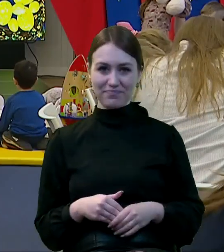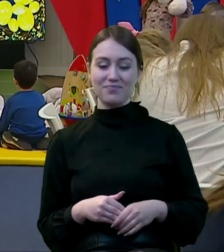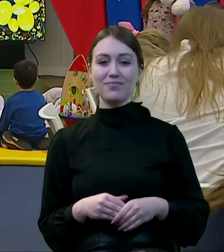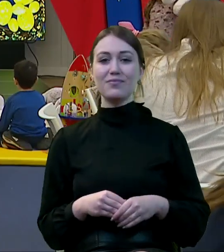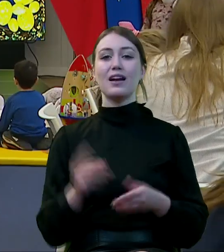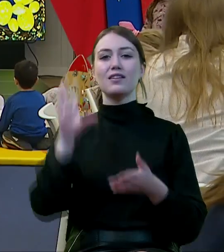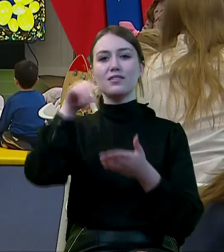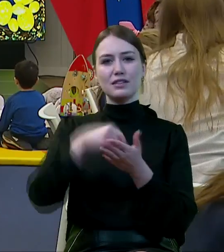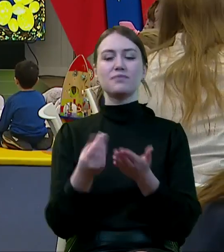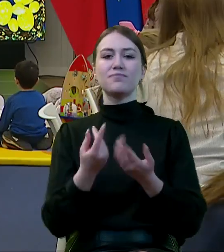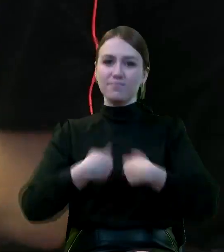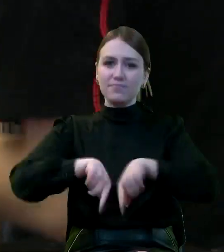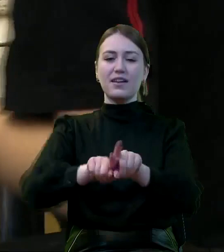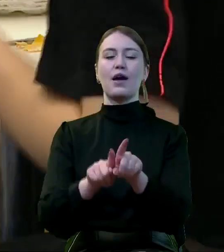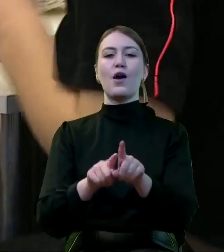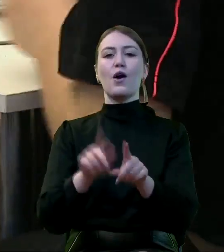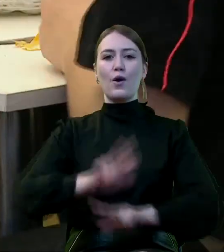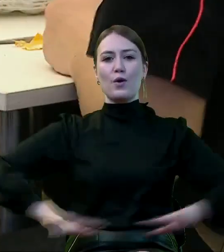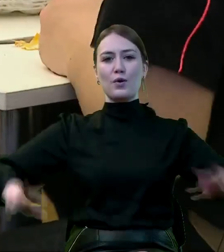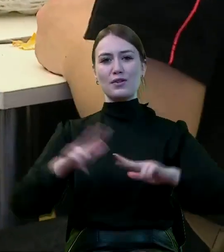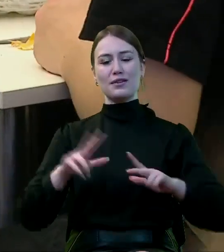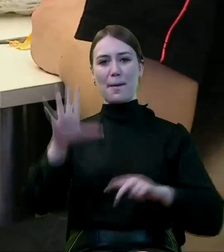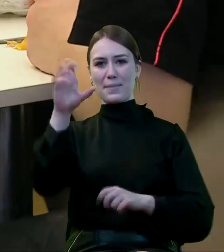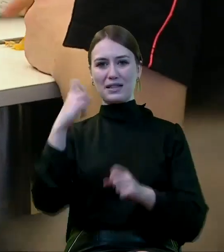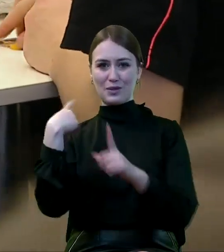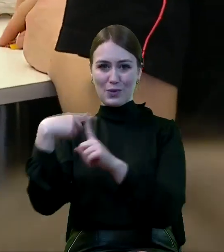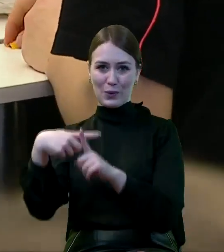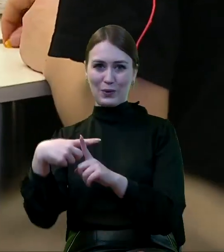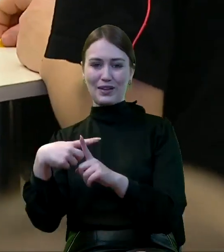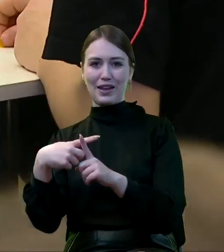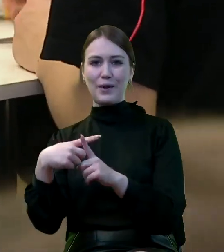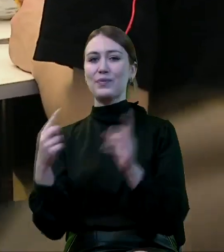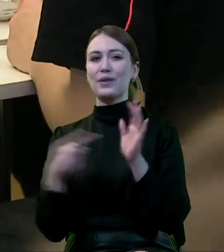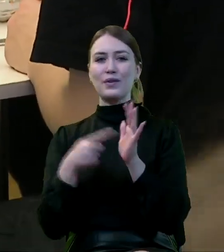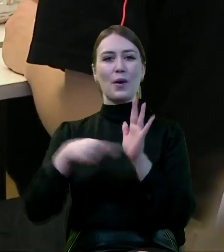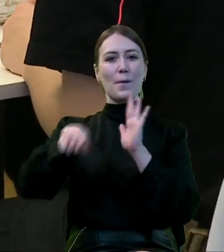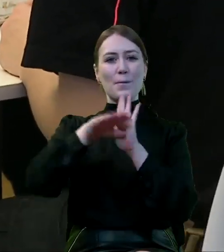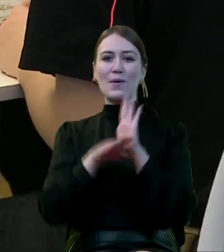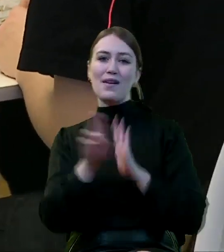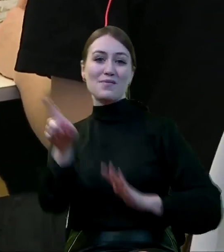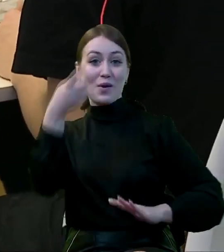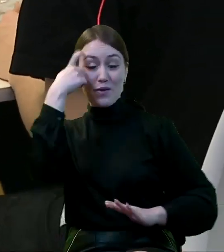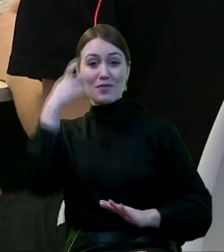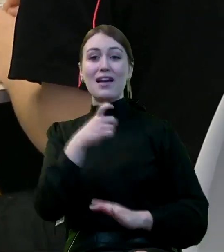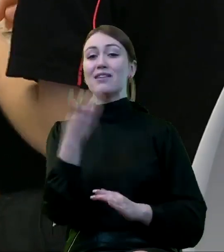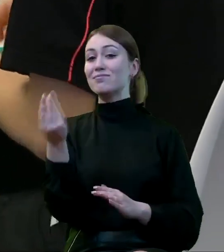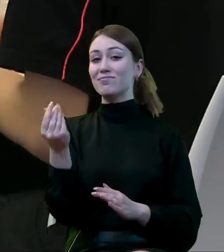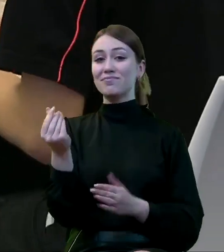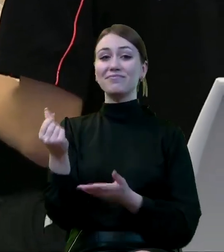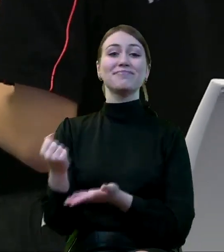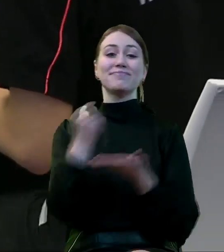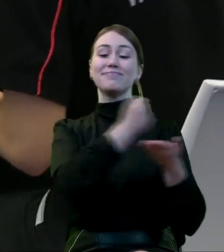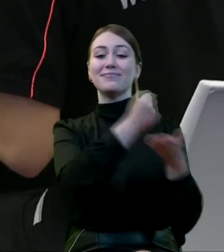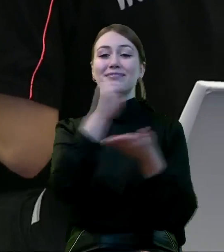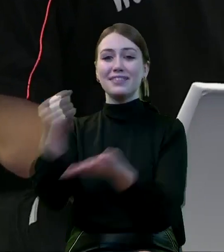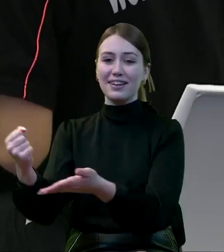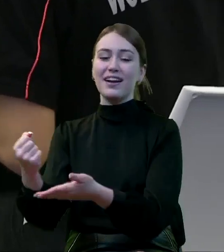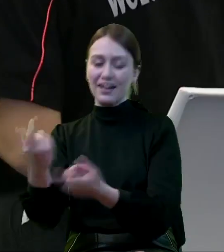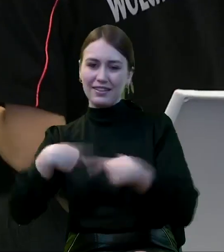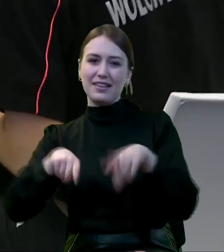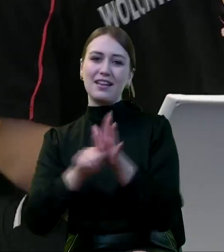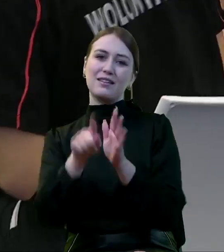Wprowadzenie programu Rodzina 500+, tego sztandarowego programu, z którego środki trafiają do